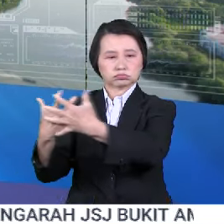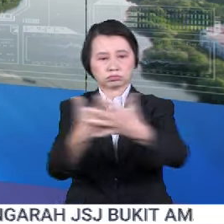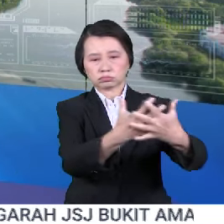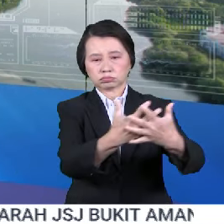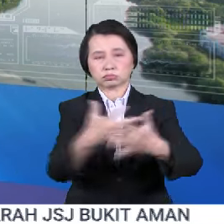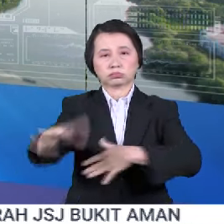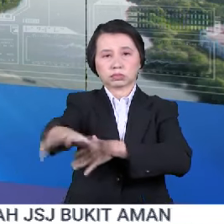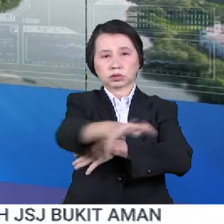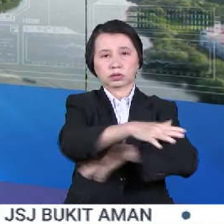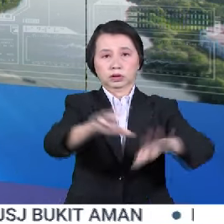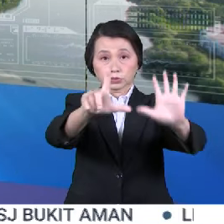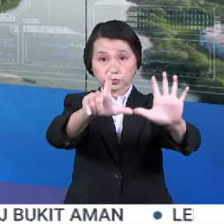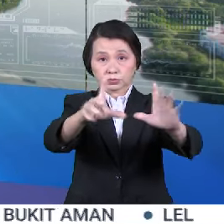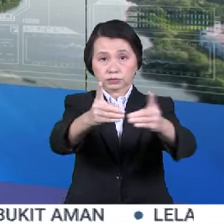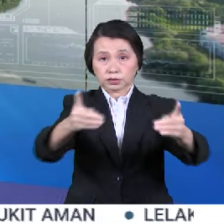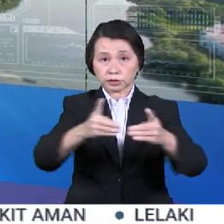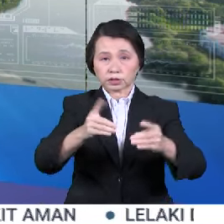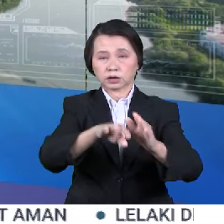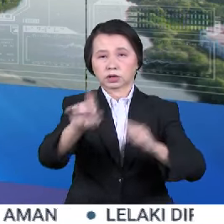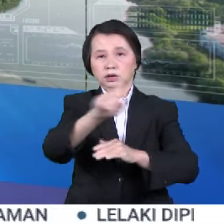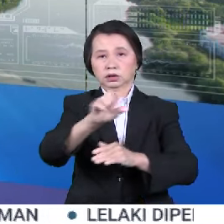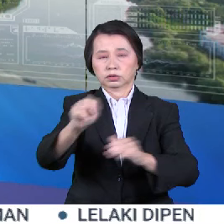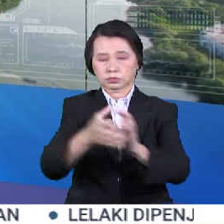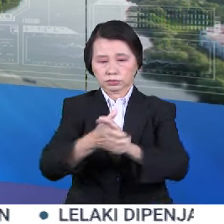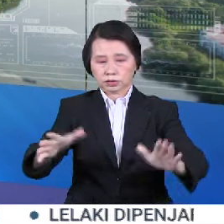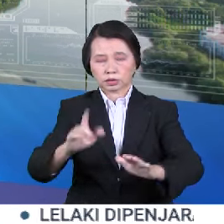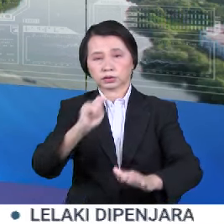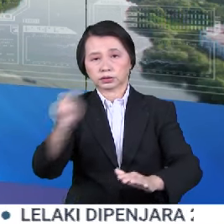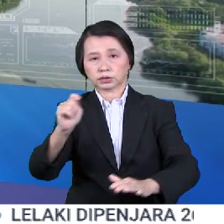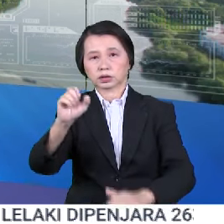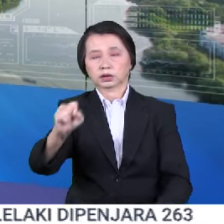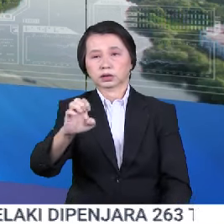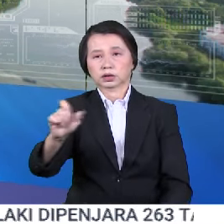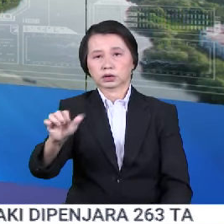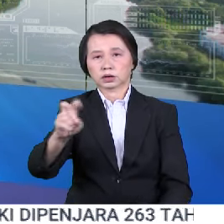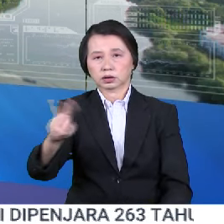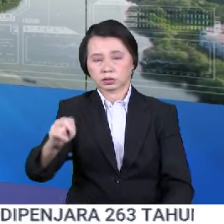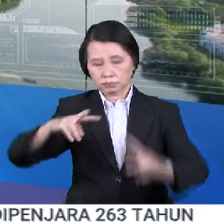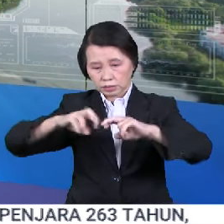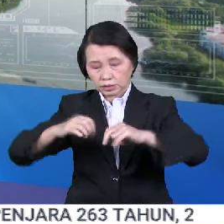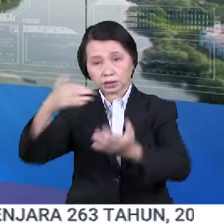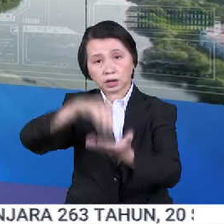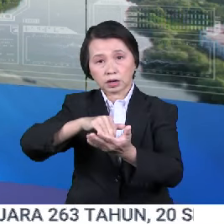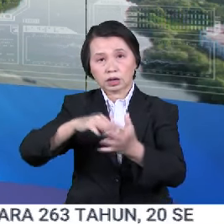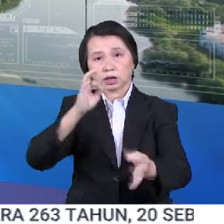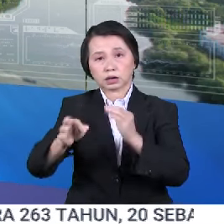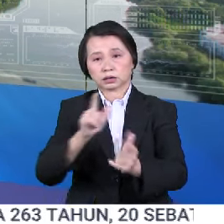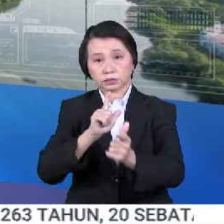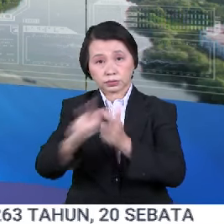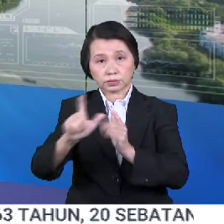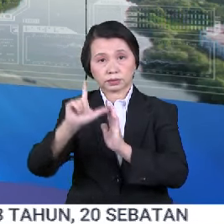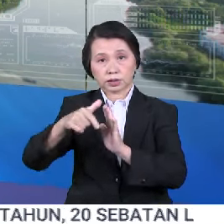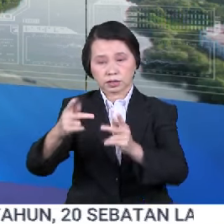perairan tujuh daerah menerusi Zon Selamat Sabah Timur, S-Zone agar dikaji semula. Sekiranya diluluskan kelak,